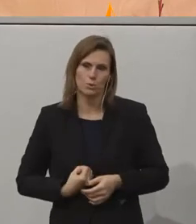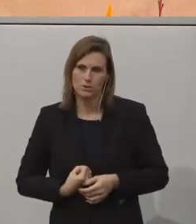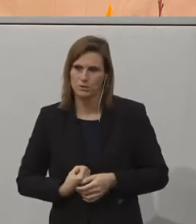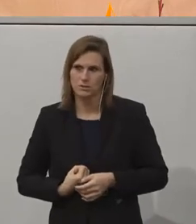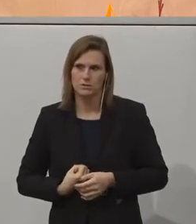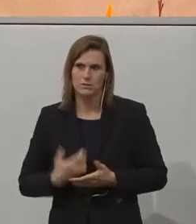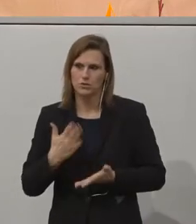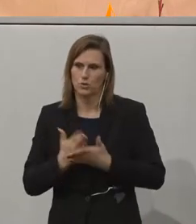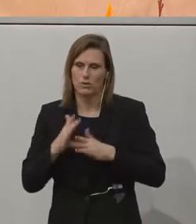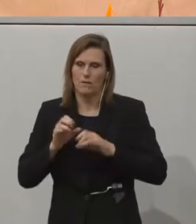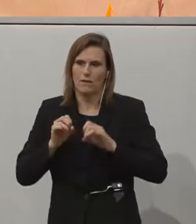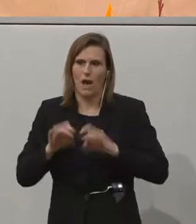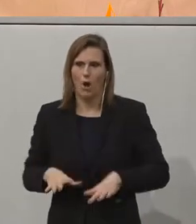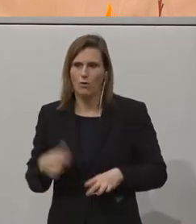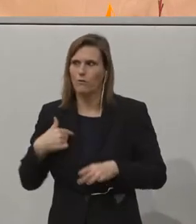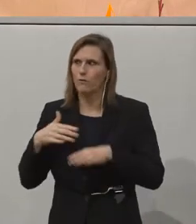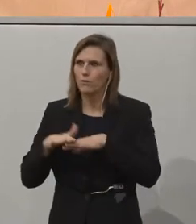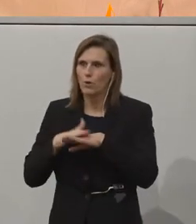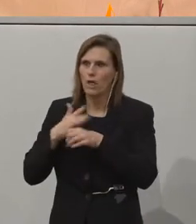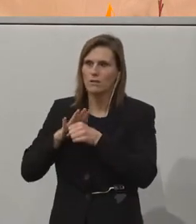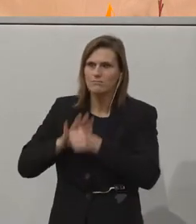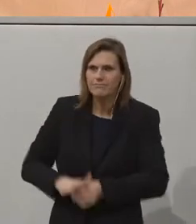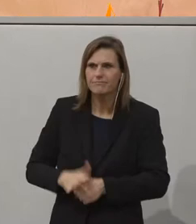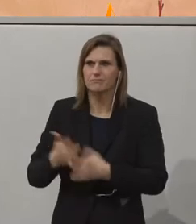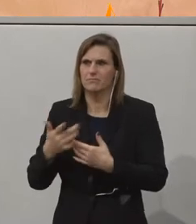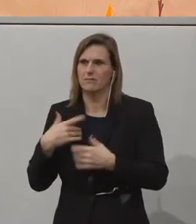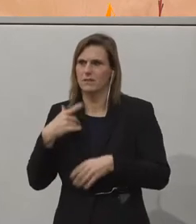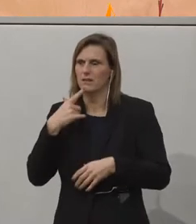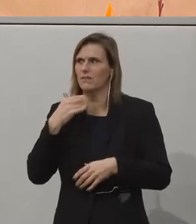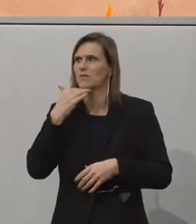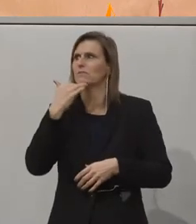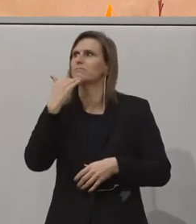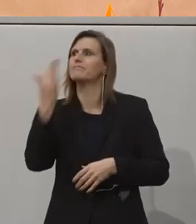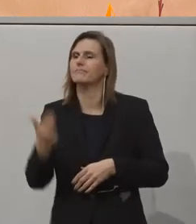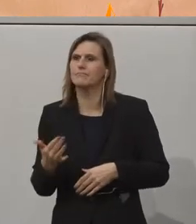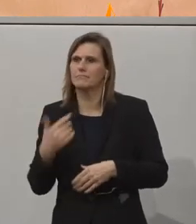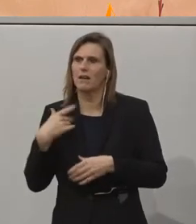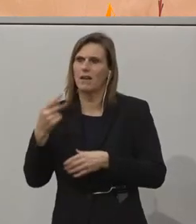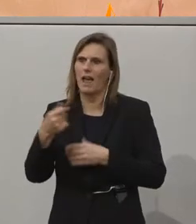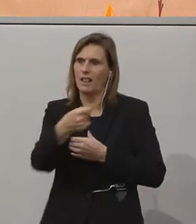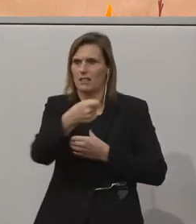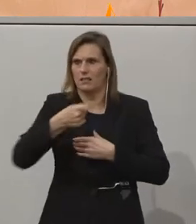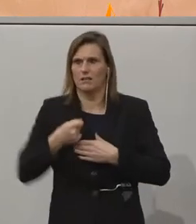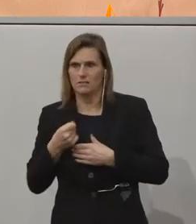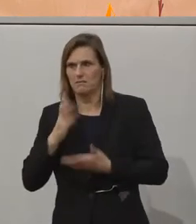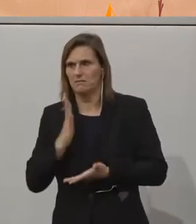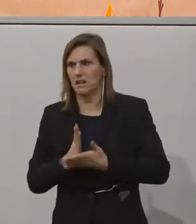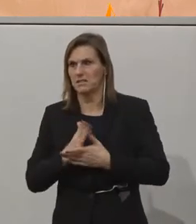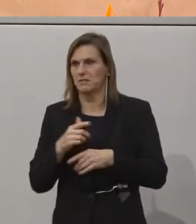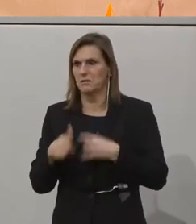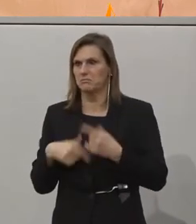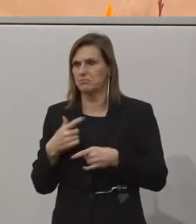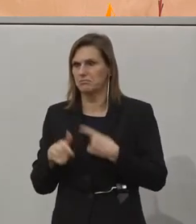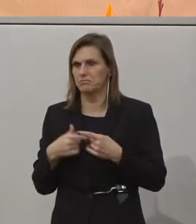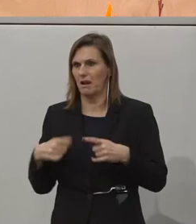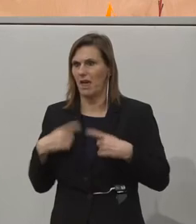weil sie Diskriminierungen erfahren haben und sagen, pfeift drauf, nehme heute das Geld und vegetiere dahin.